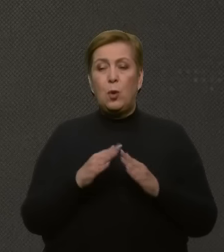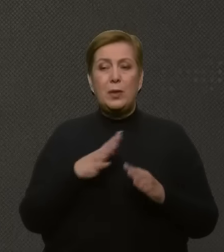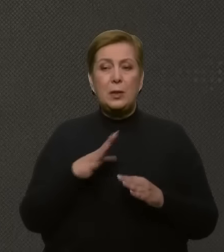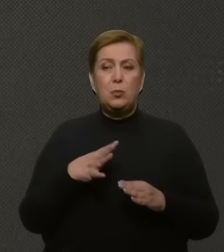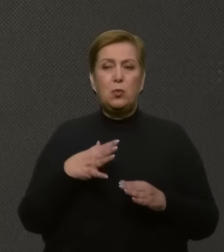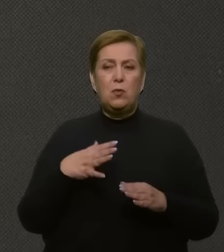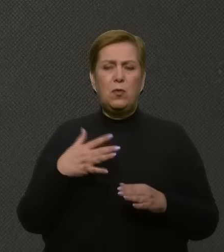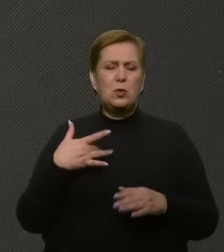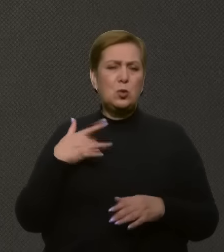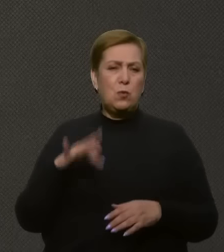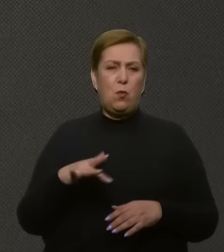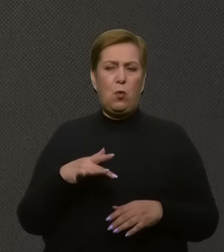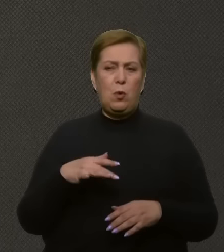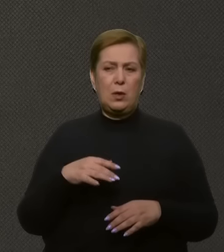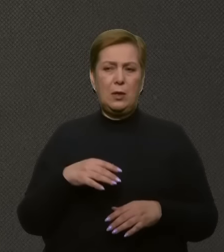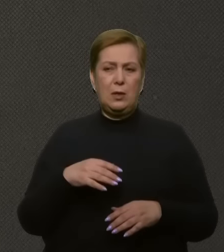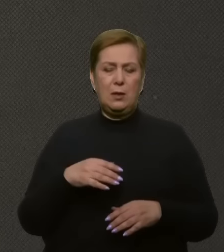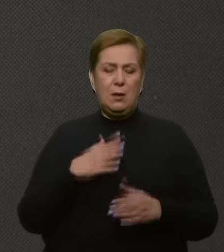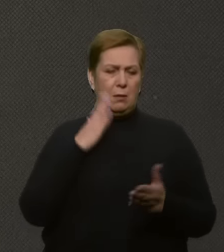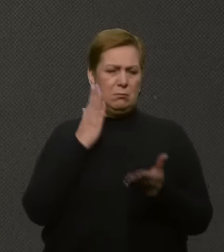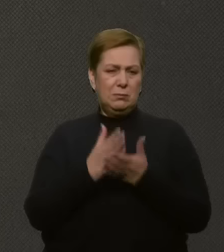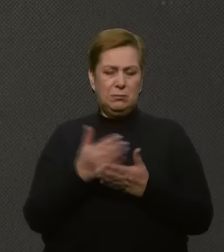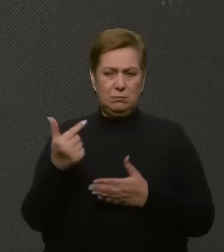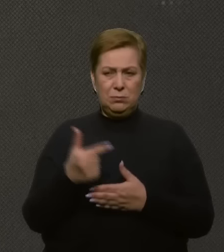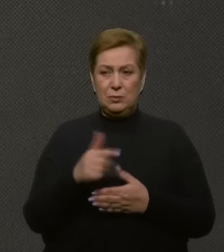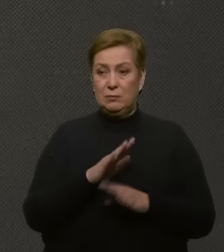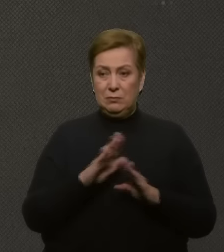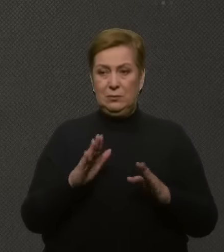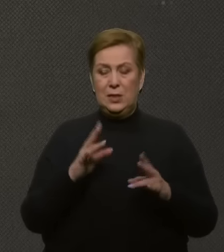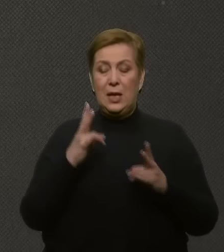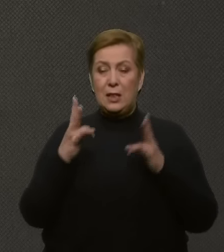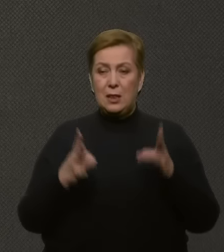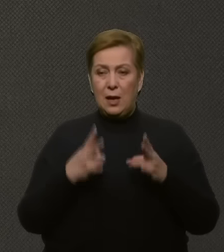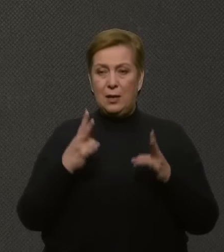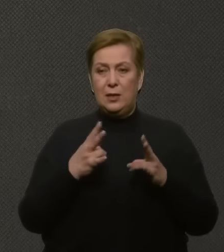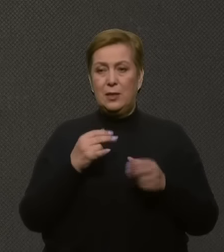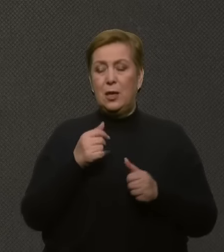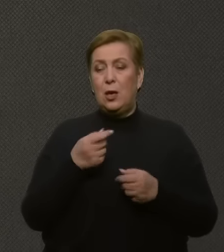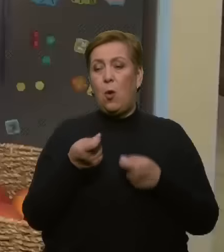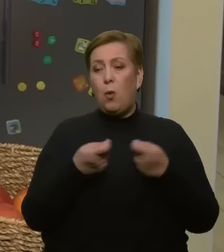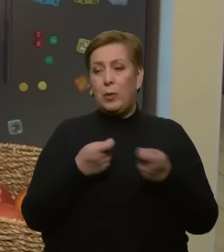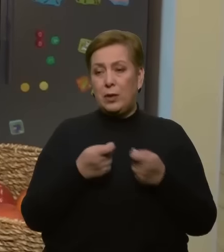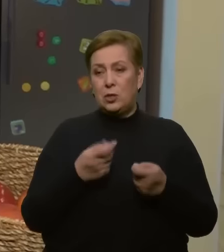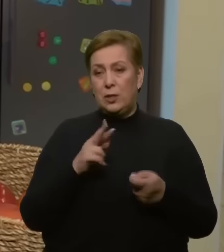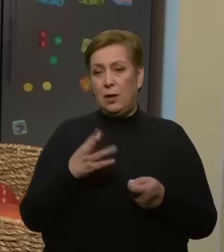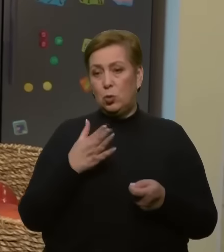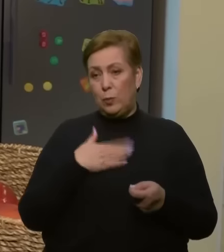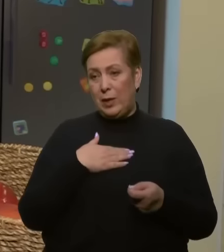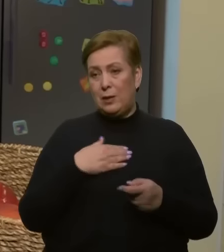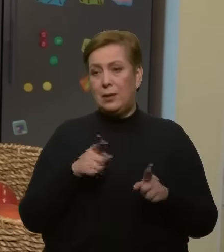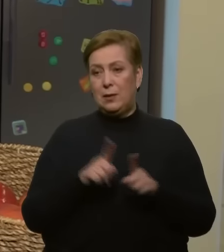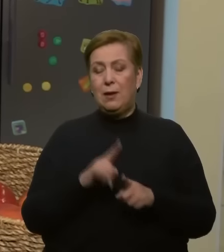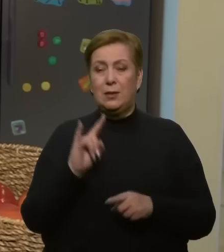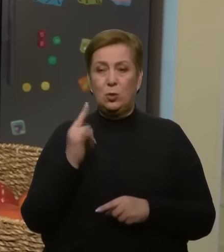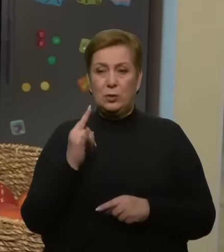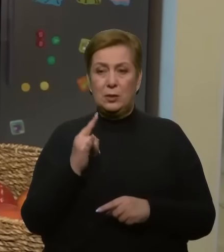був вдома ні надто прямолінійний, він завжди був дуже лагідний і обережний, як до мене, так і до дитини. Людмила каже, через